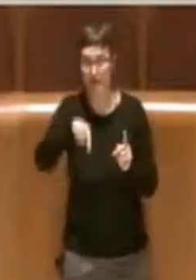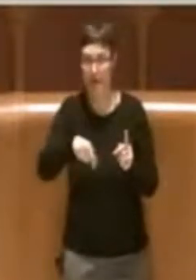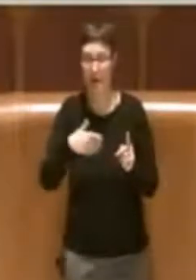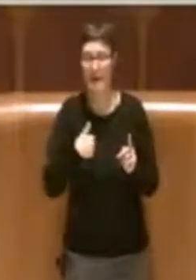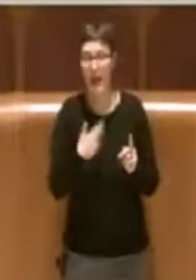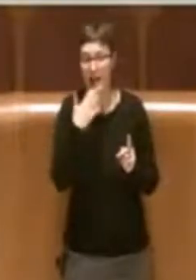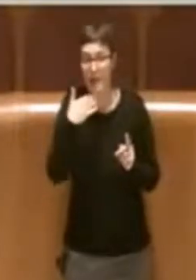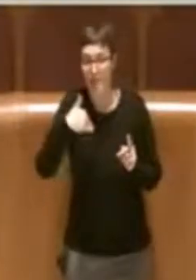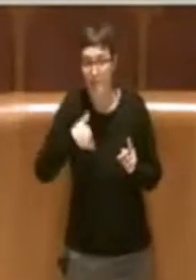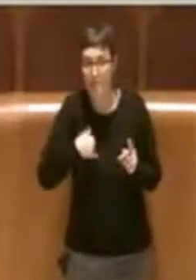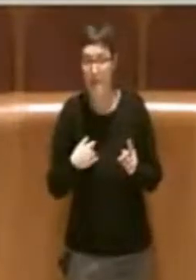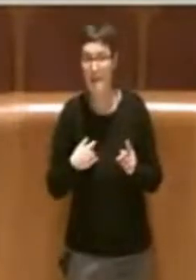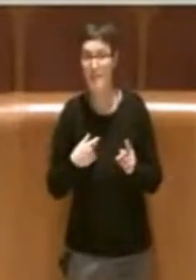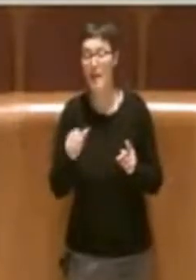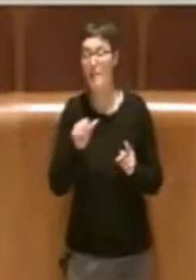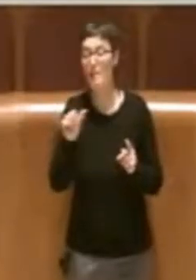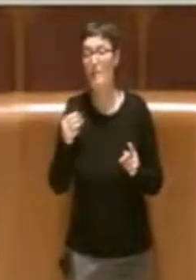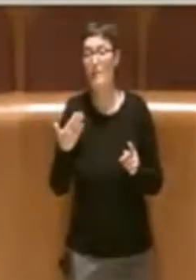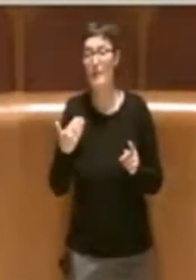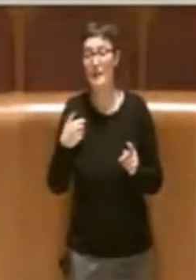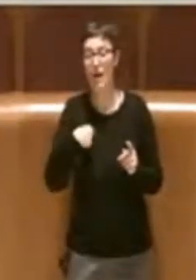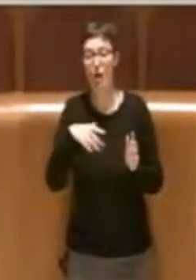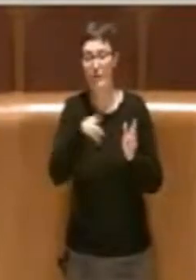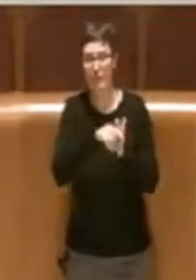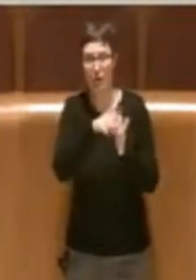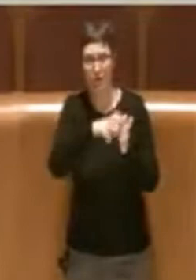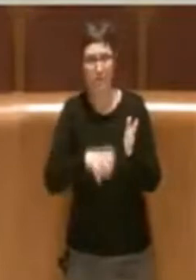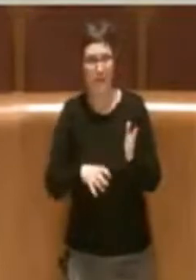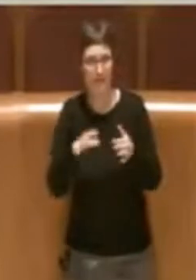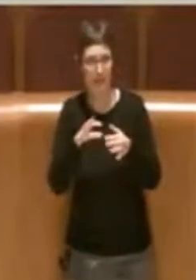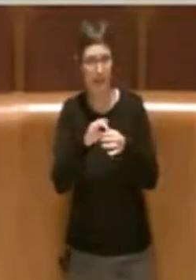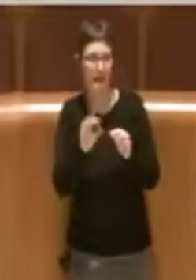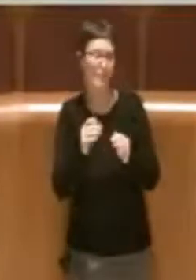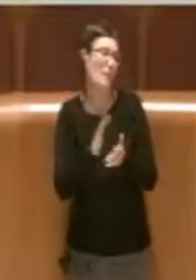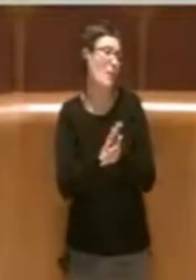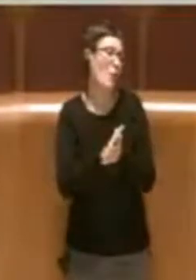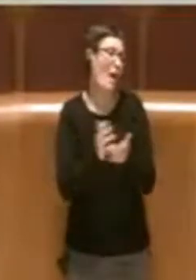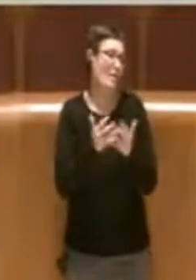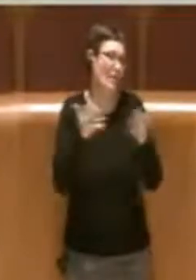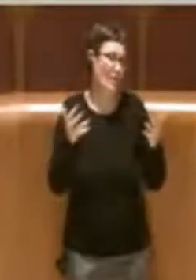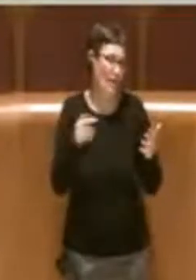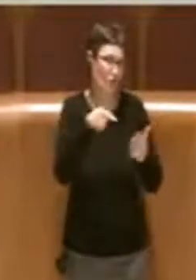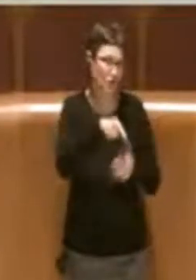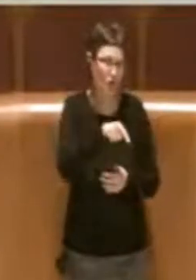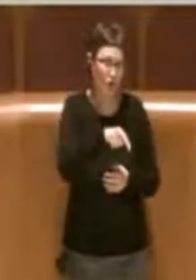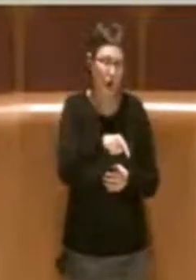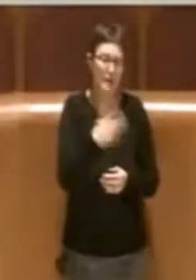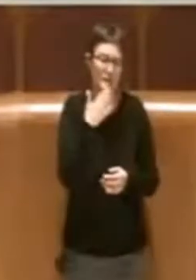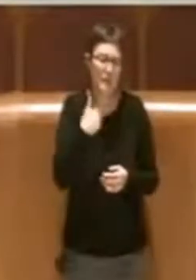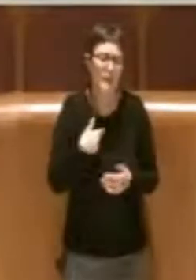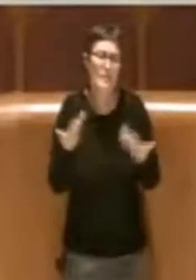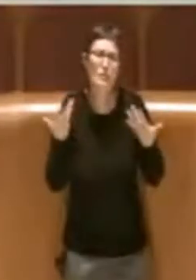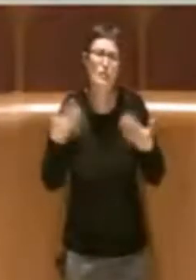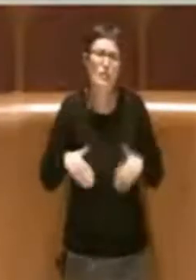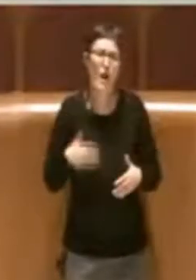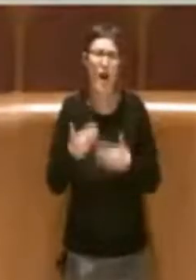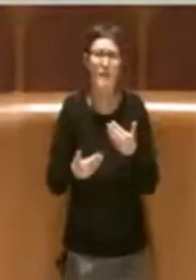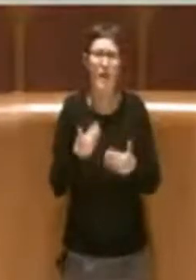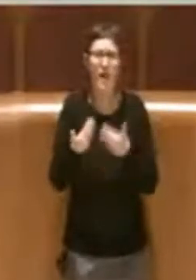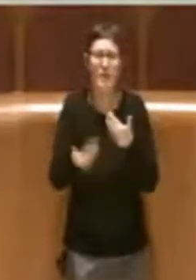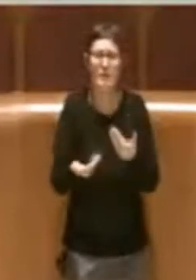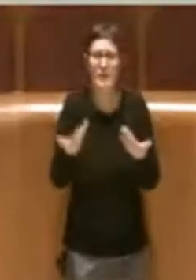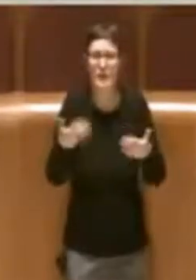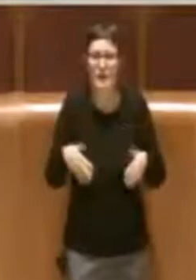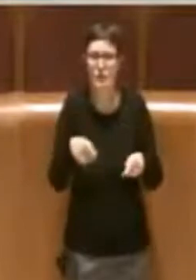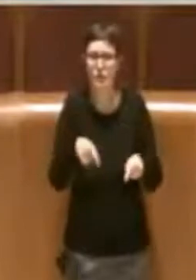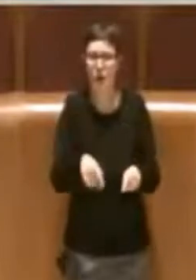con delibera e quindi sulla base degli atti di maggioranza già è in corso, quindi da questo punto